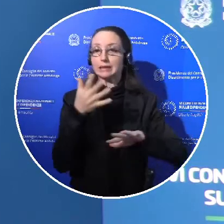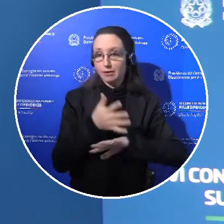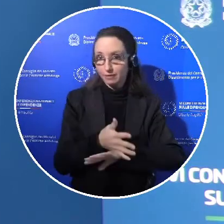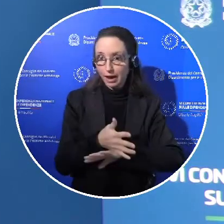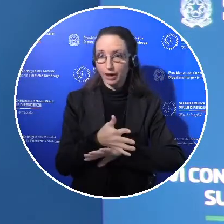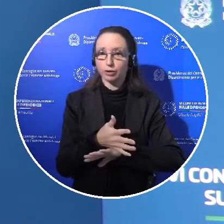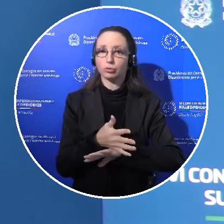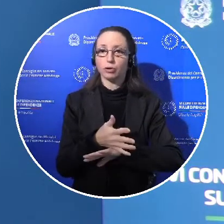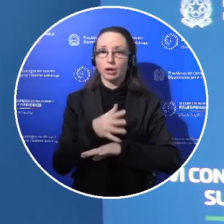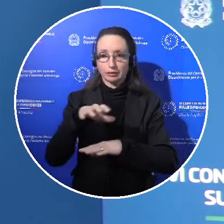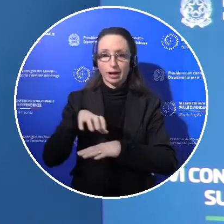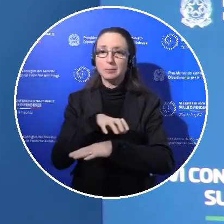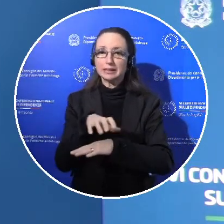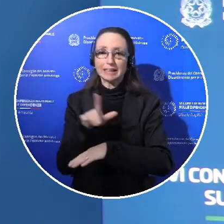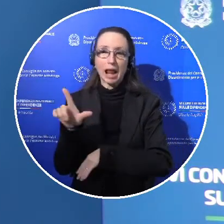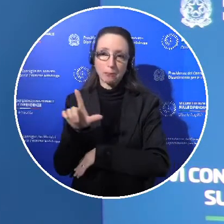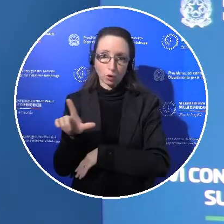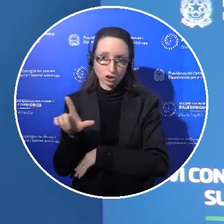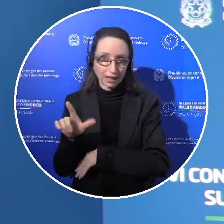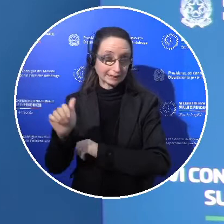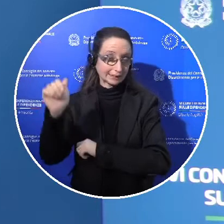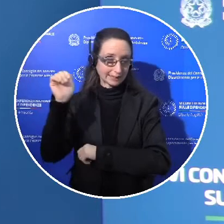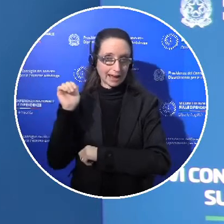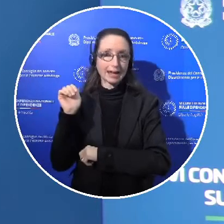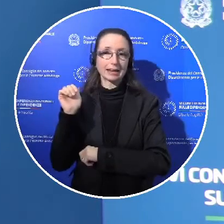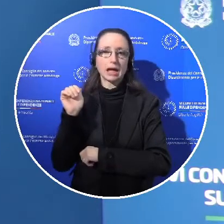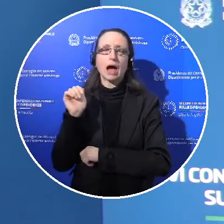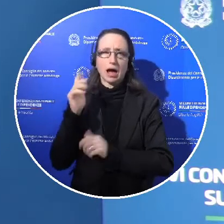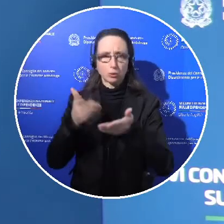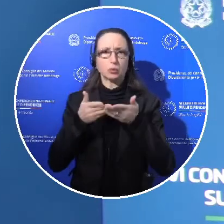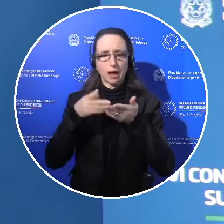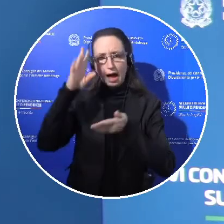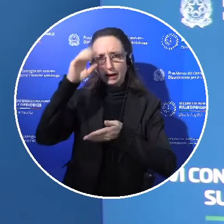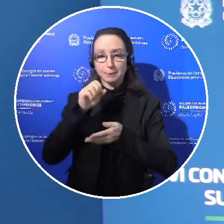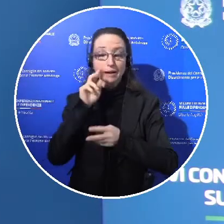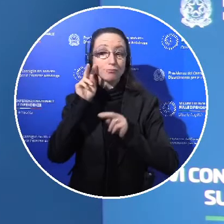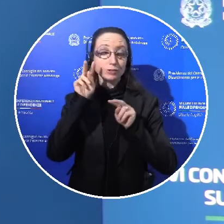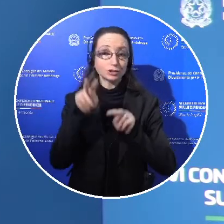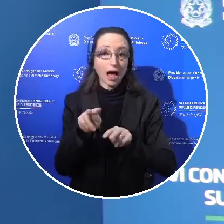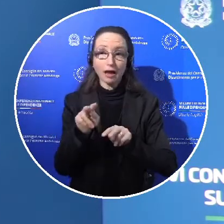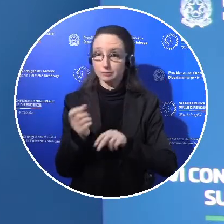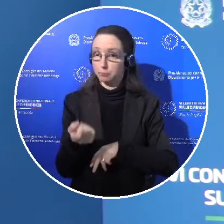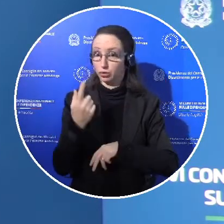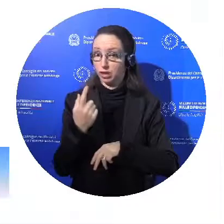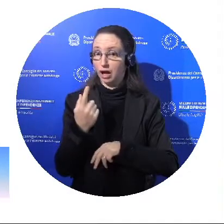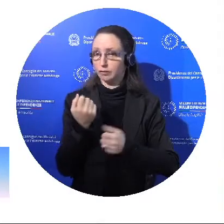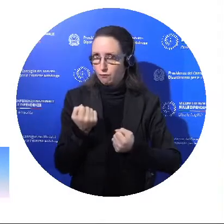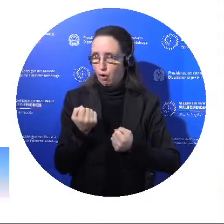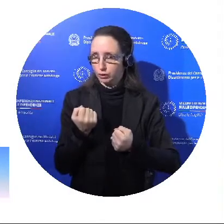della Signora Ministra Lamorgese di ieri fanno capire una vigilanza molto importante e molto forte.